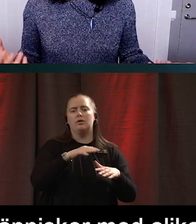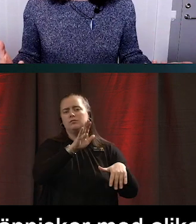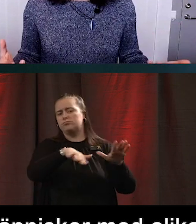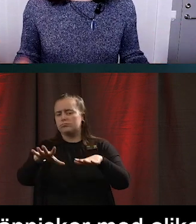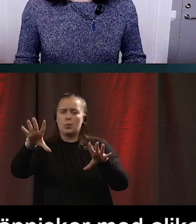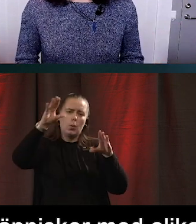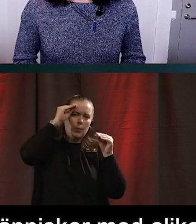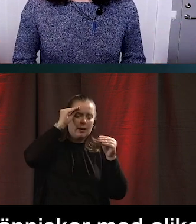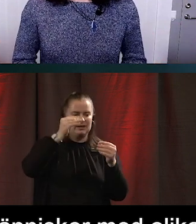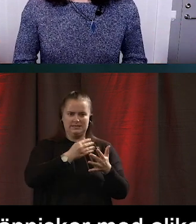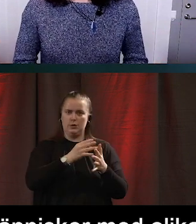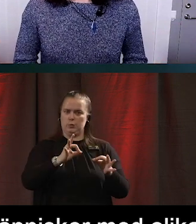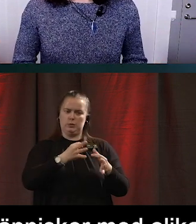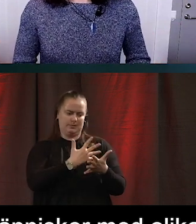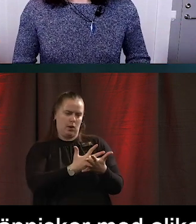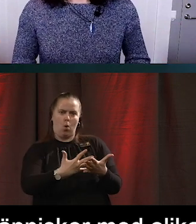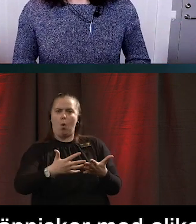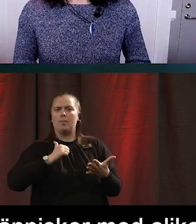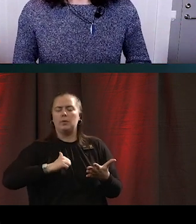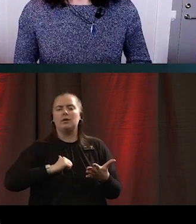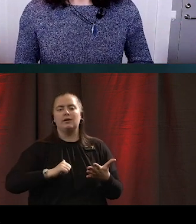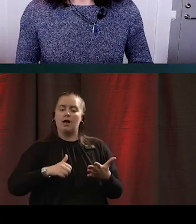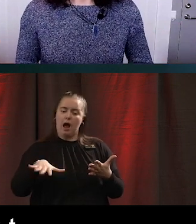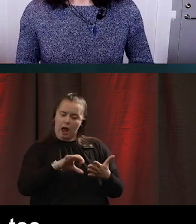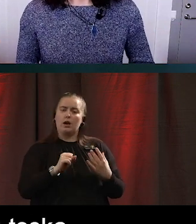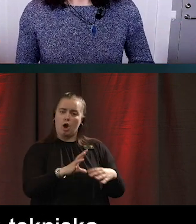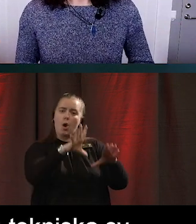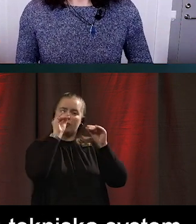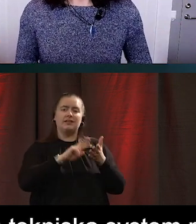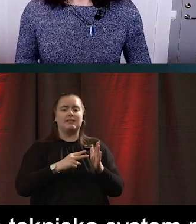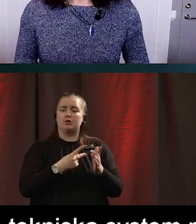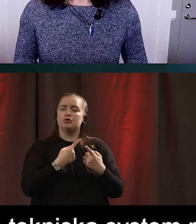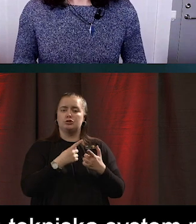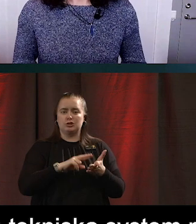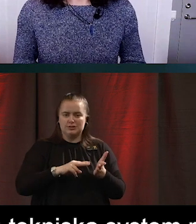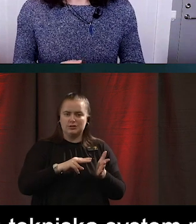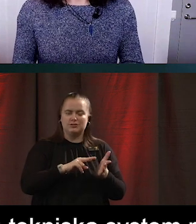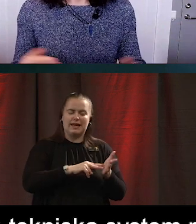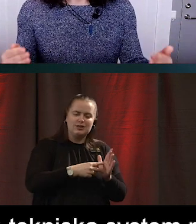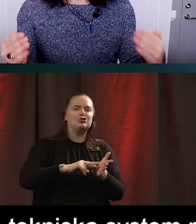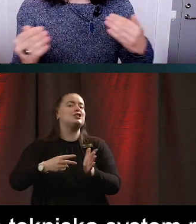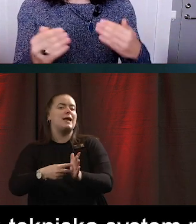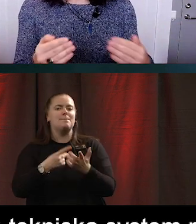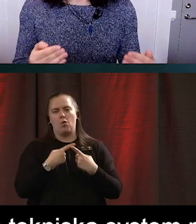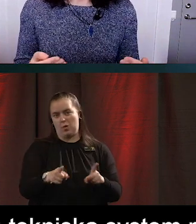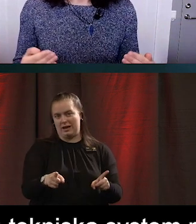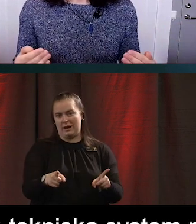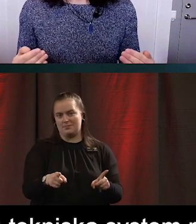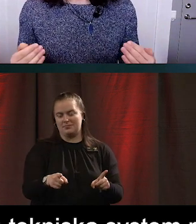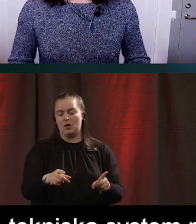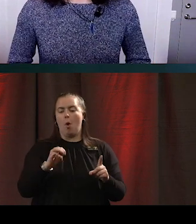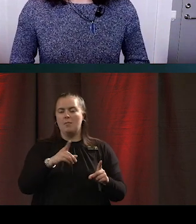språkbruk till och med kommer uppfatta ett tekniskt system ganska olika. Och att mötas i mitten och kunna ledsaga